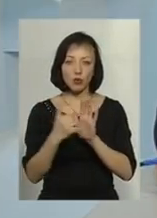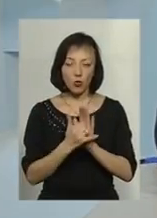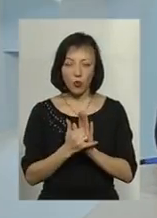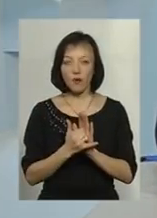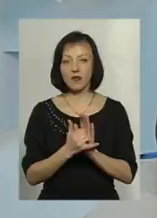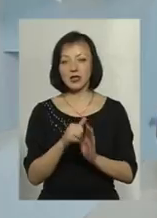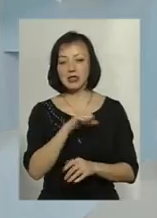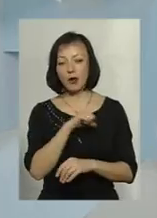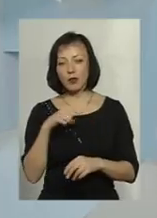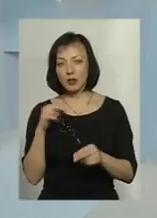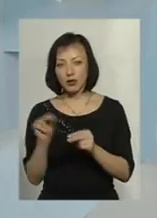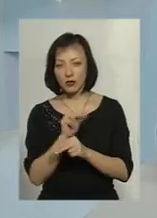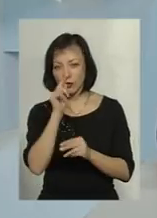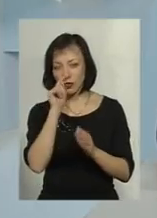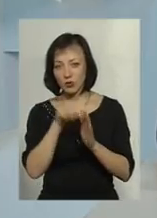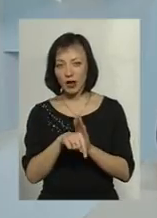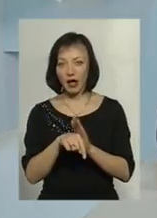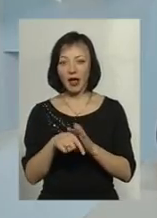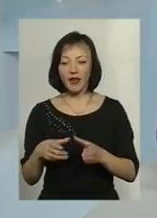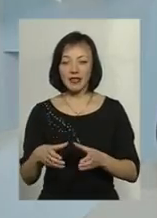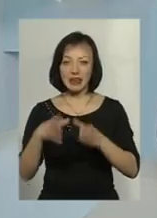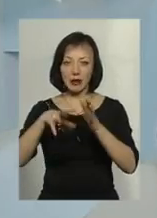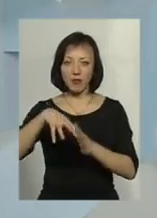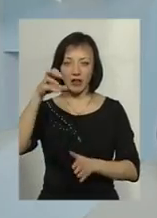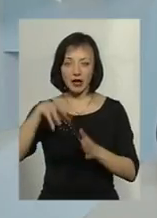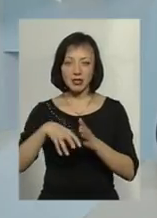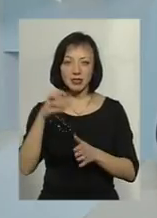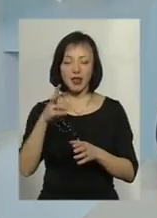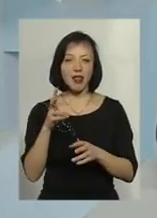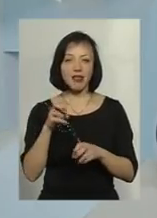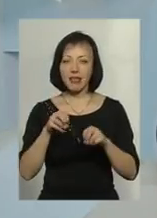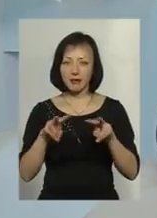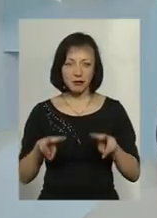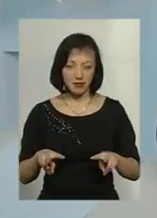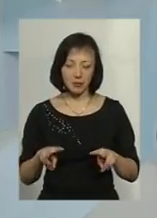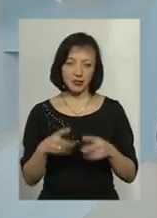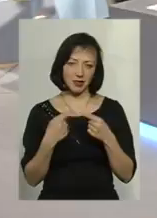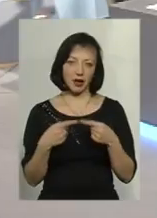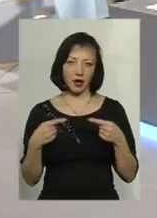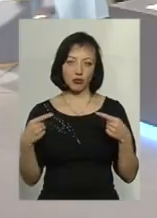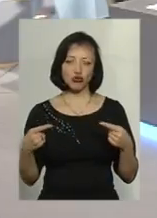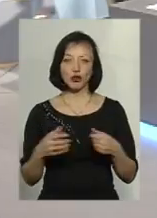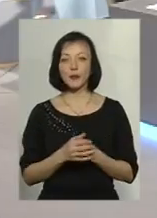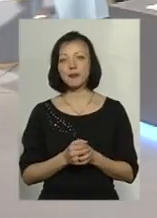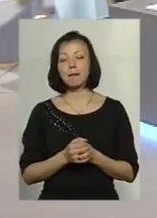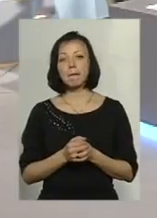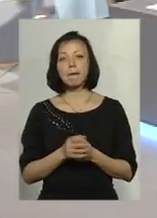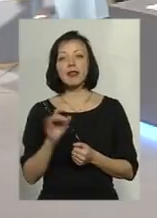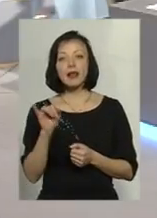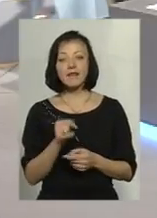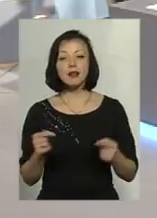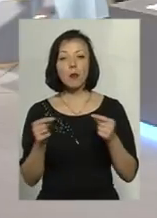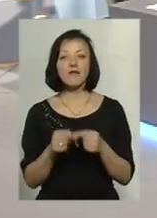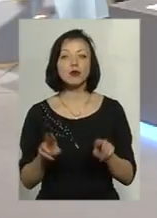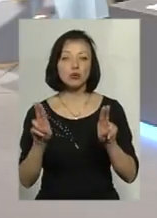самовільно перемонтовані, втручання в димовентиляційні, вентиляційні квадали, не кваліфіковані і тому подібне. Ну, і, звичайно, відповідно до